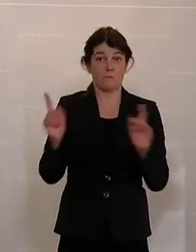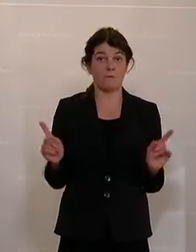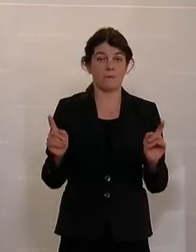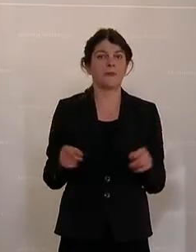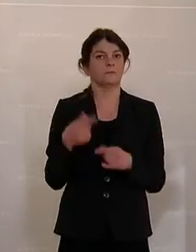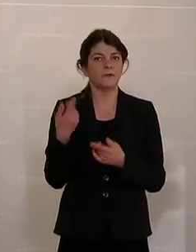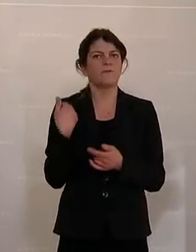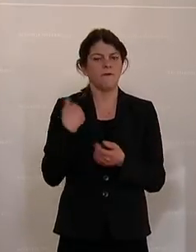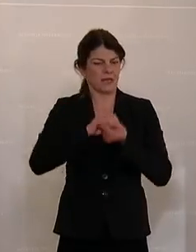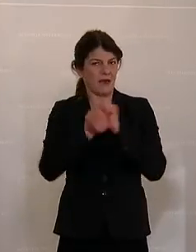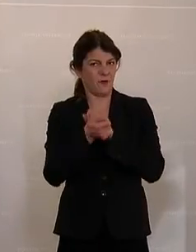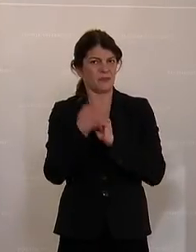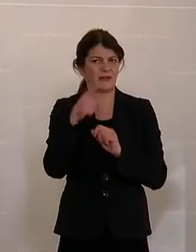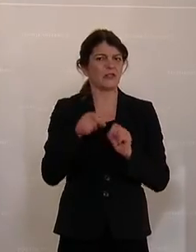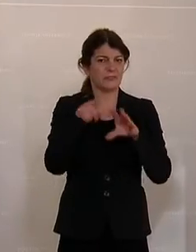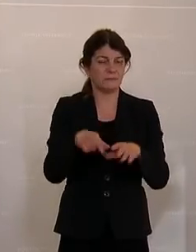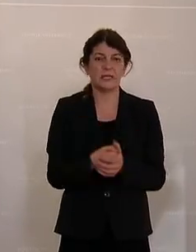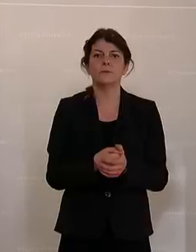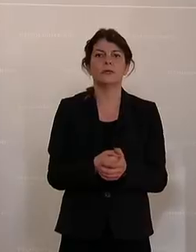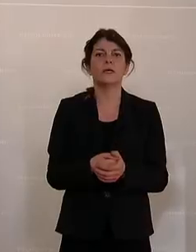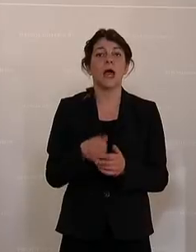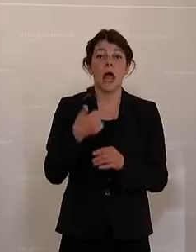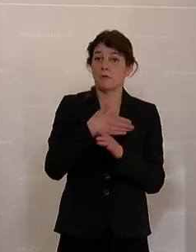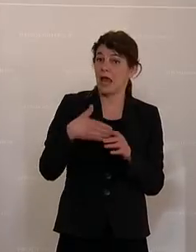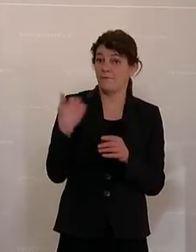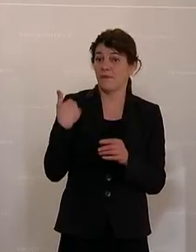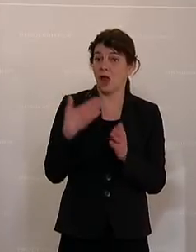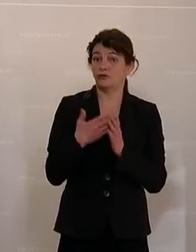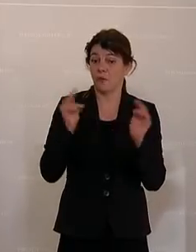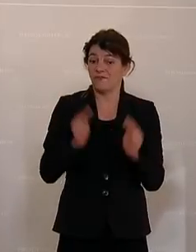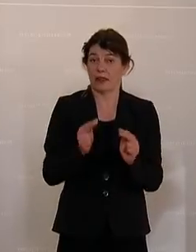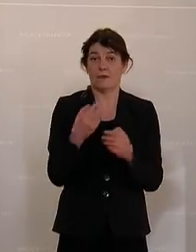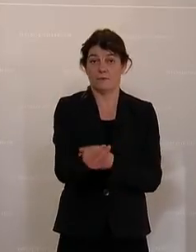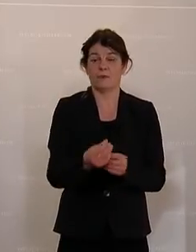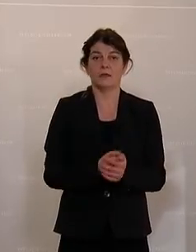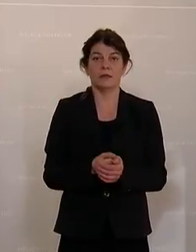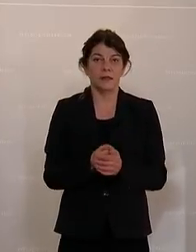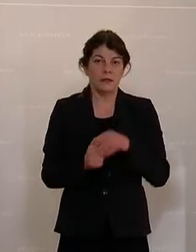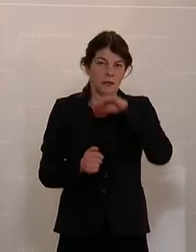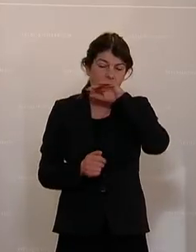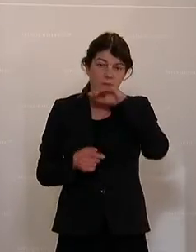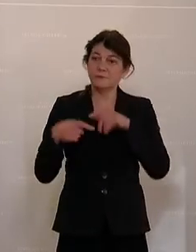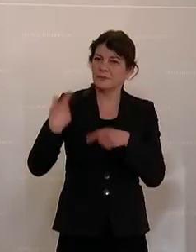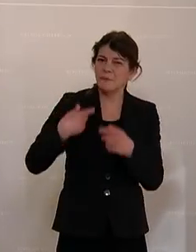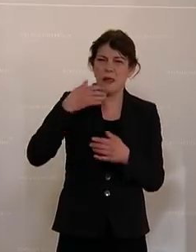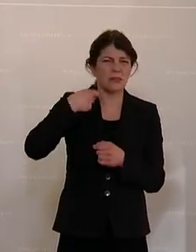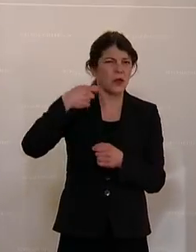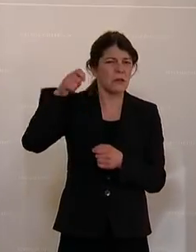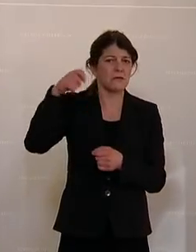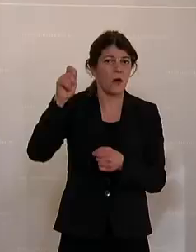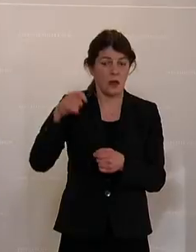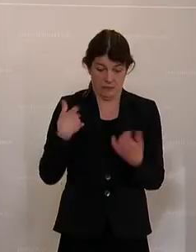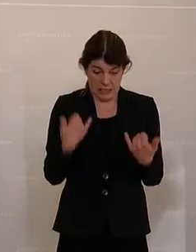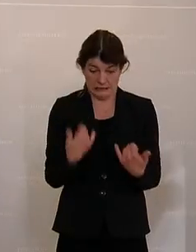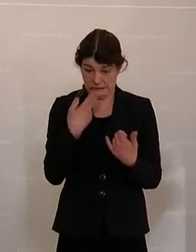kam es mit der Reform 2017 teilweise sogar zu Kürzungen. Und durch die ständige Teuerung derzeit